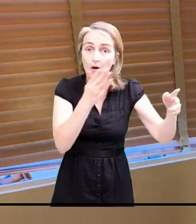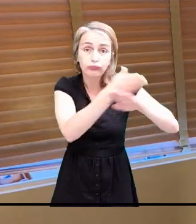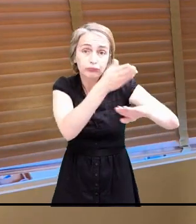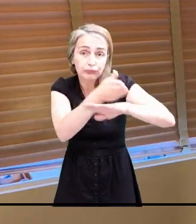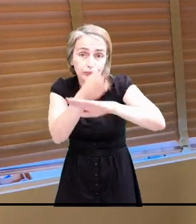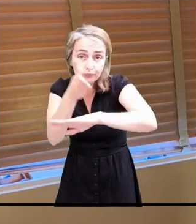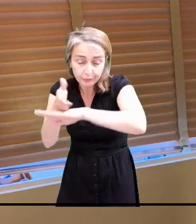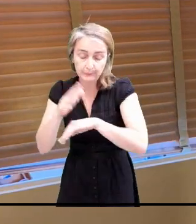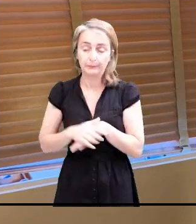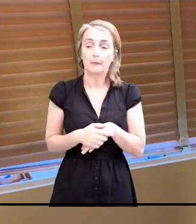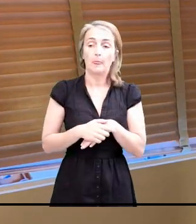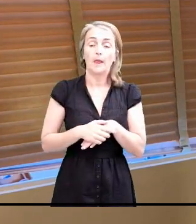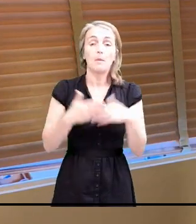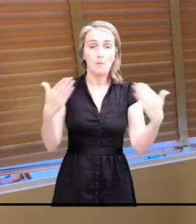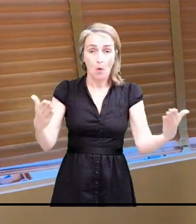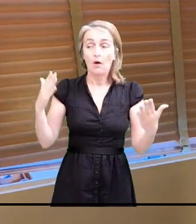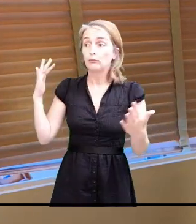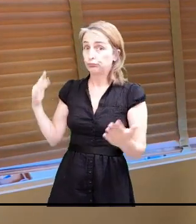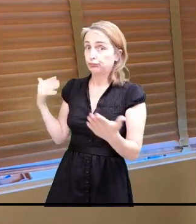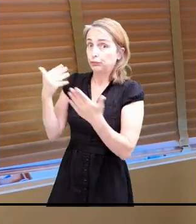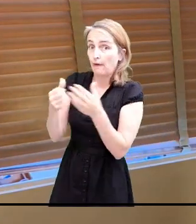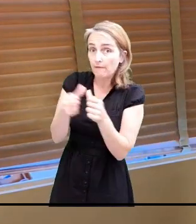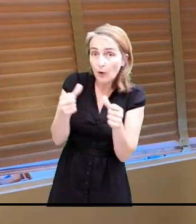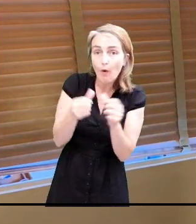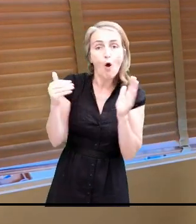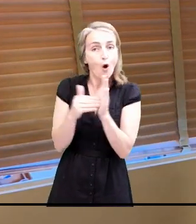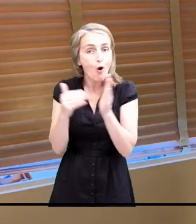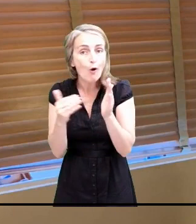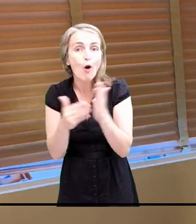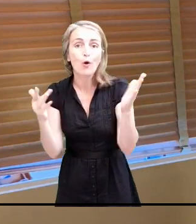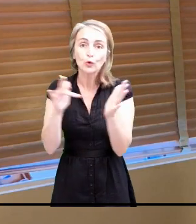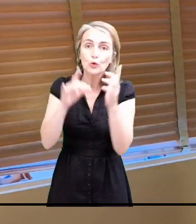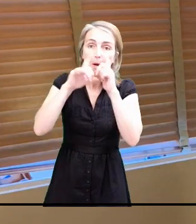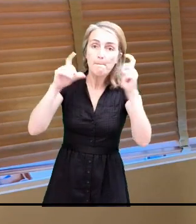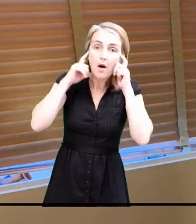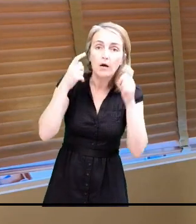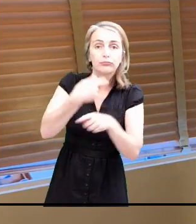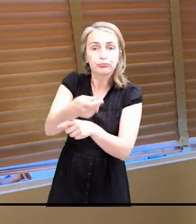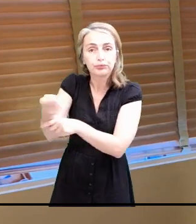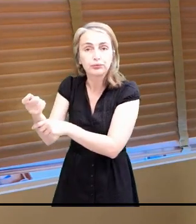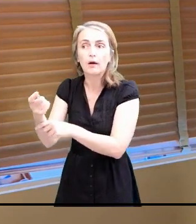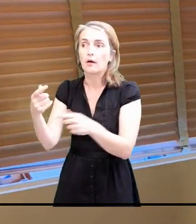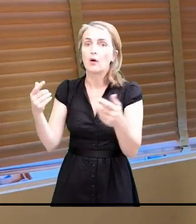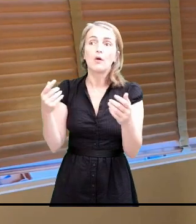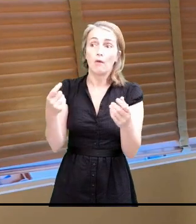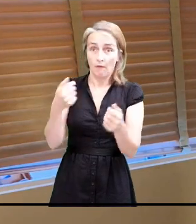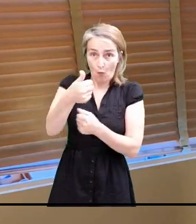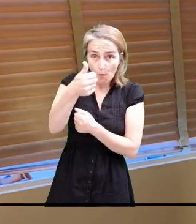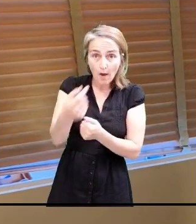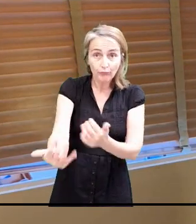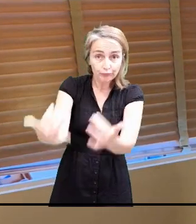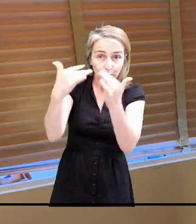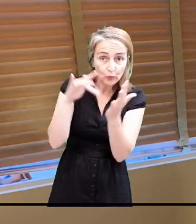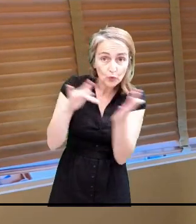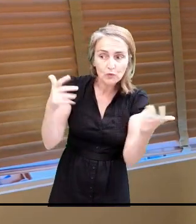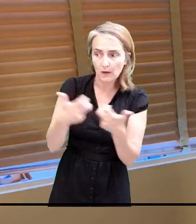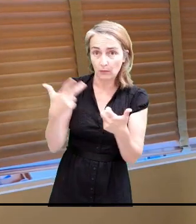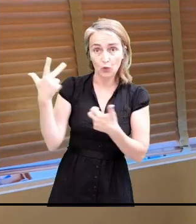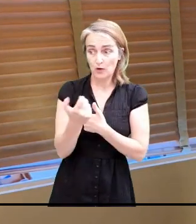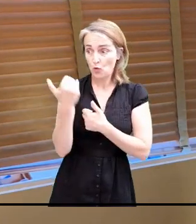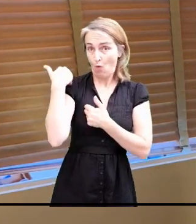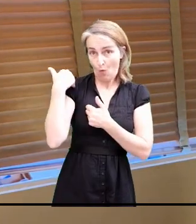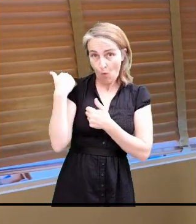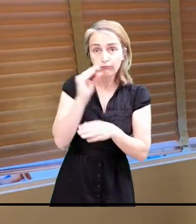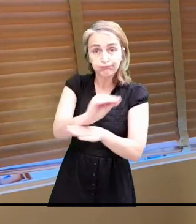depuis, on a fait plusieurs distributions où vous êtes venus. D'ailleurs, les dernières ont eu lieu ces trois derniers